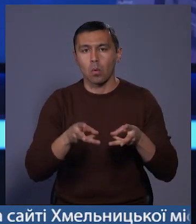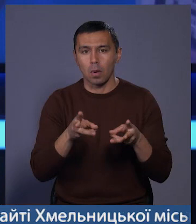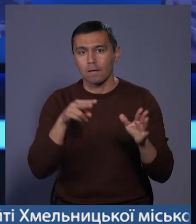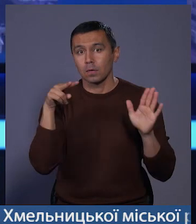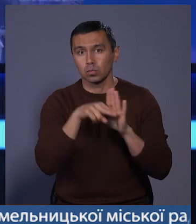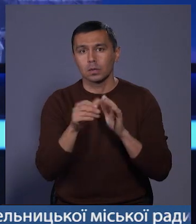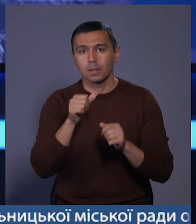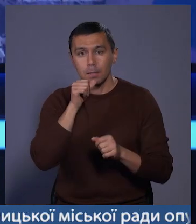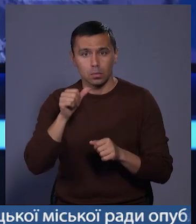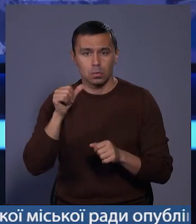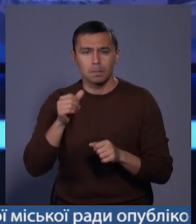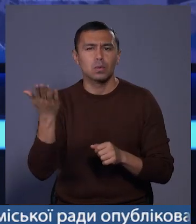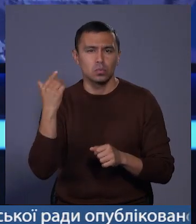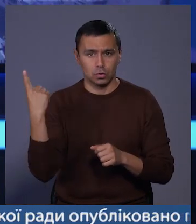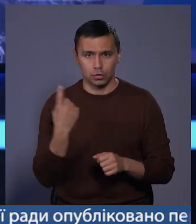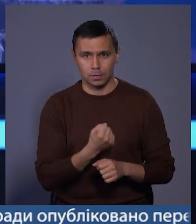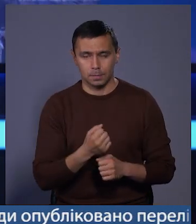увімкнули ще минулого тижня.